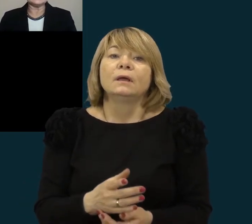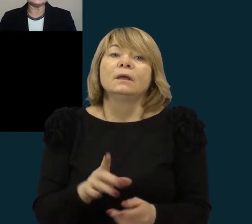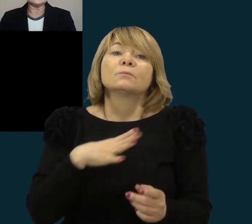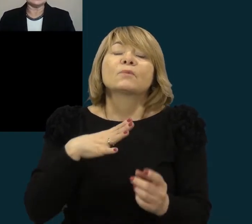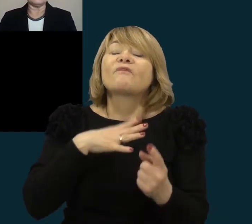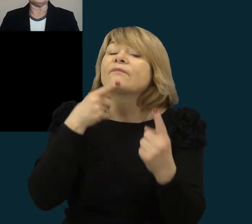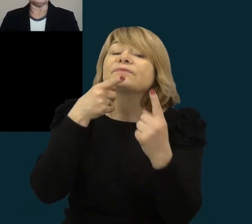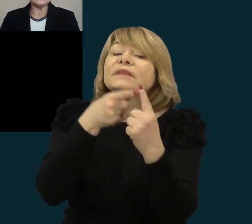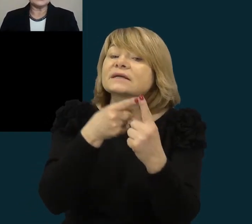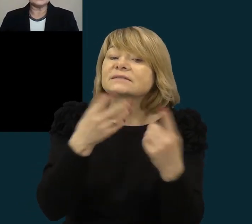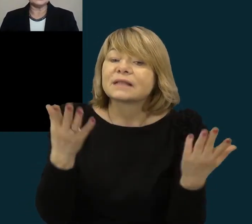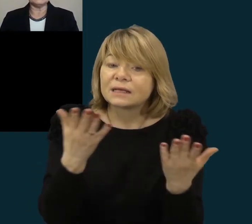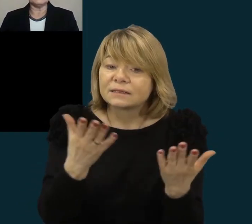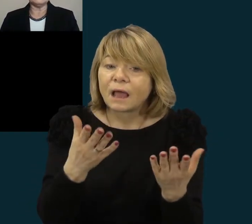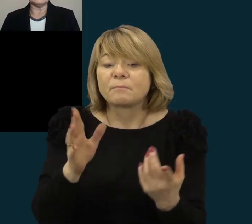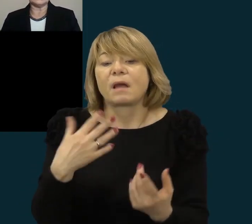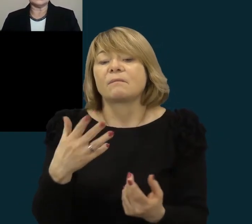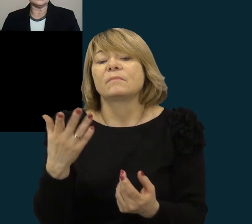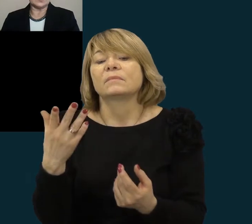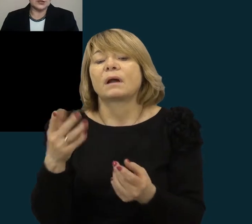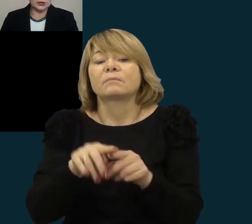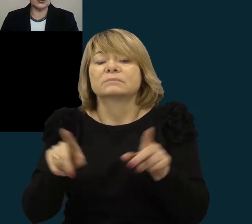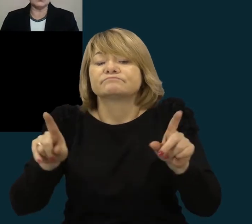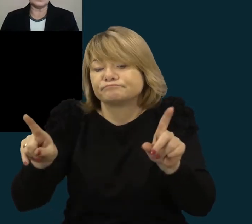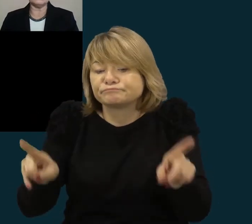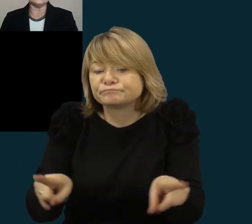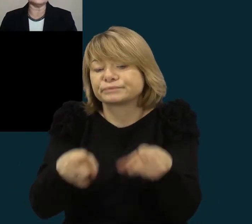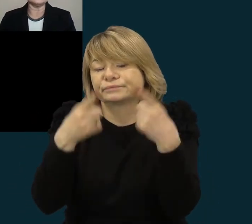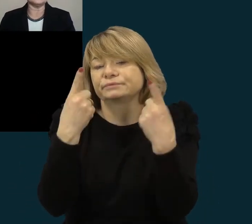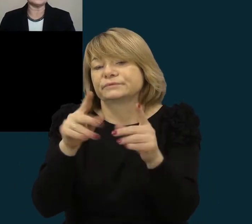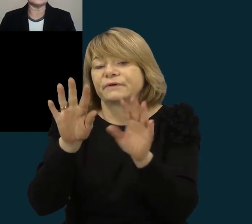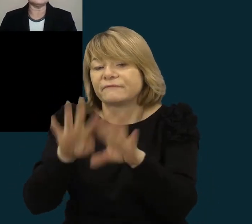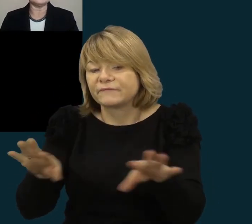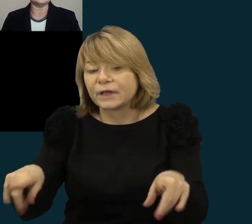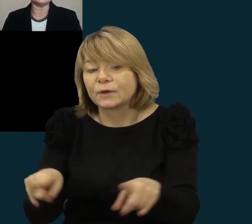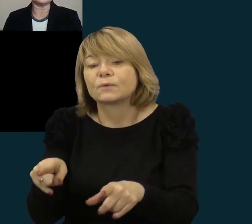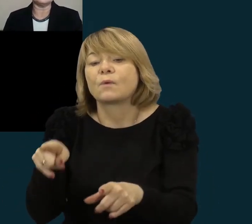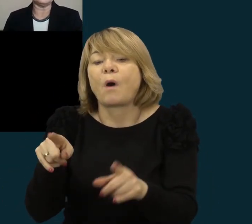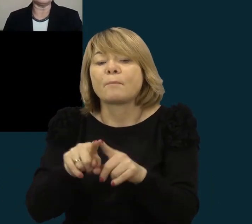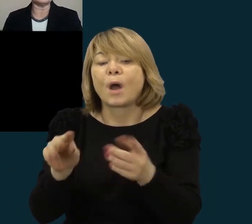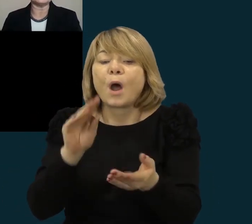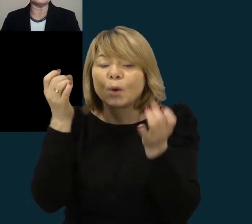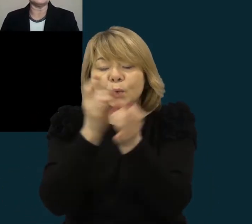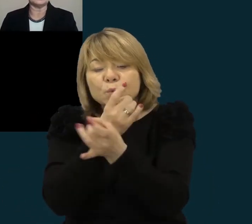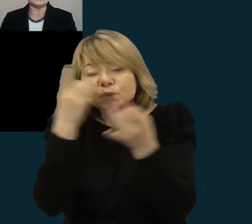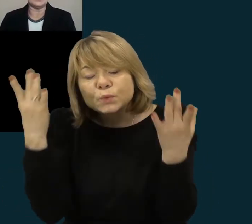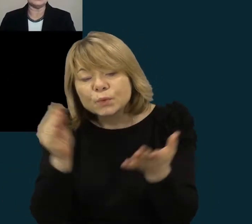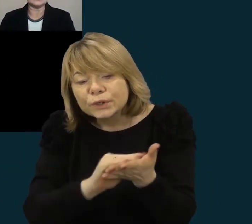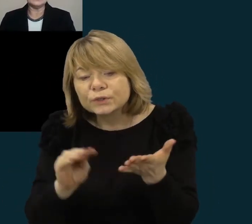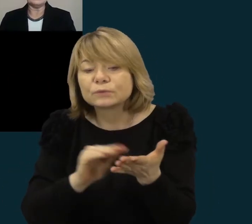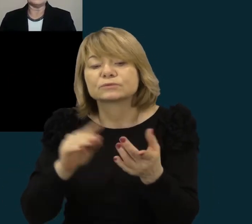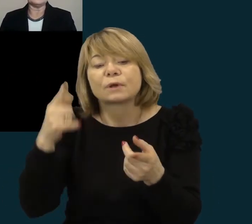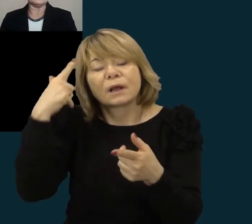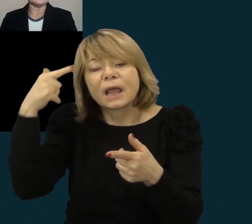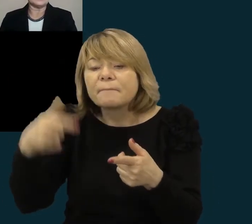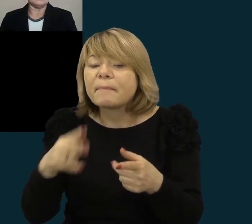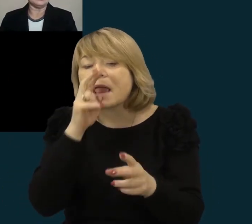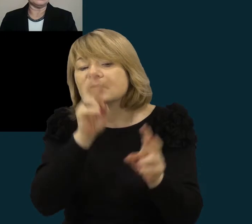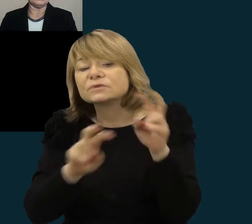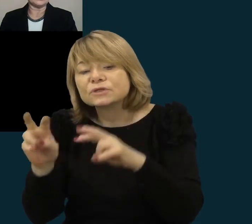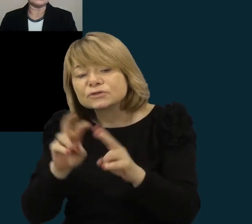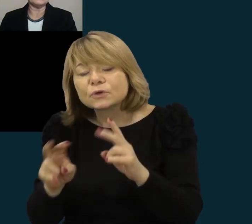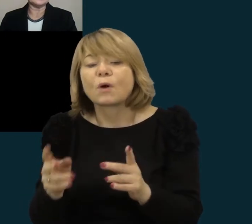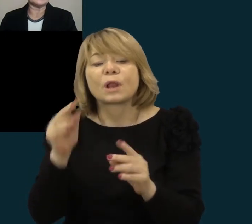keltimo klinikų turinį raštingumą, ūkdant gantos ir gyvenamus ties aplinkos pažinimo gėbėjimus, padedančių